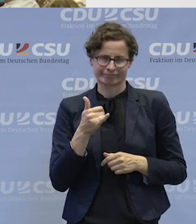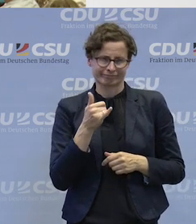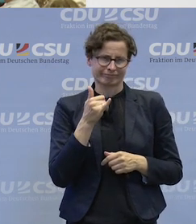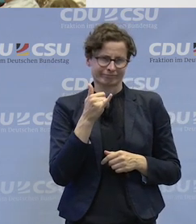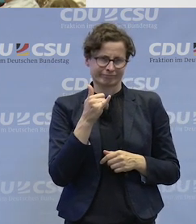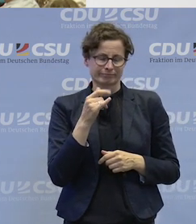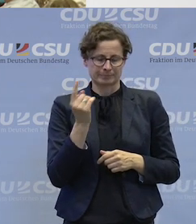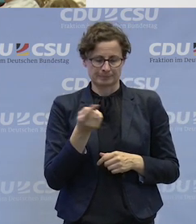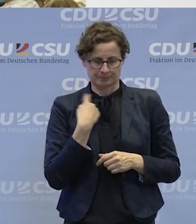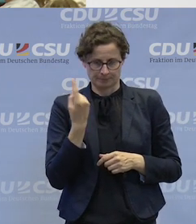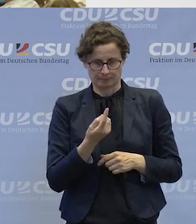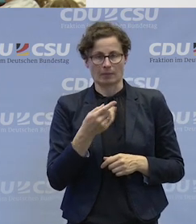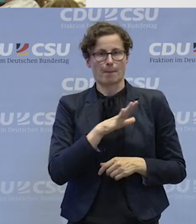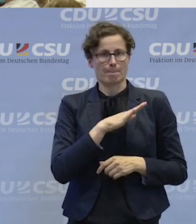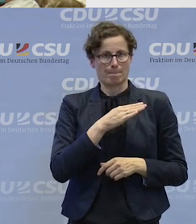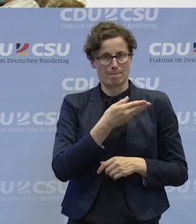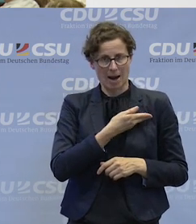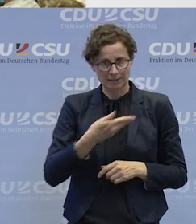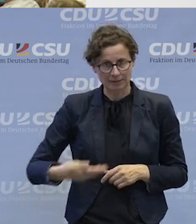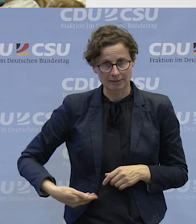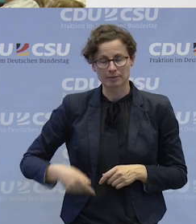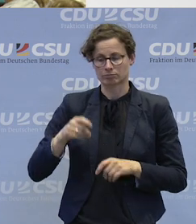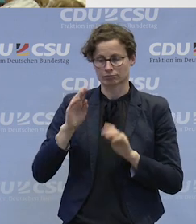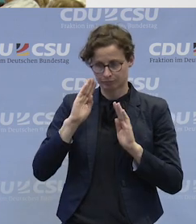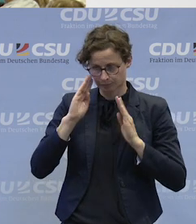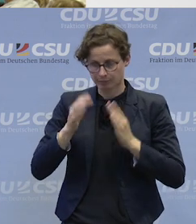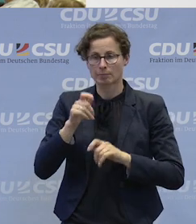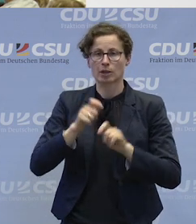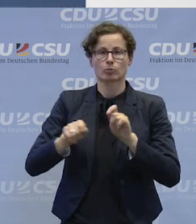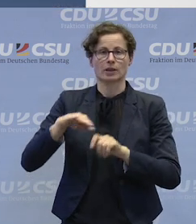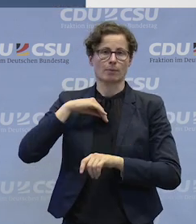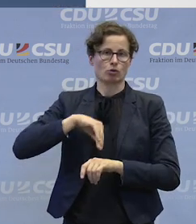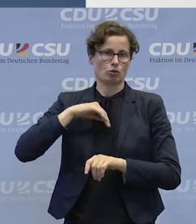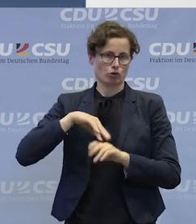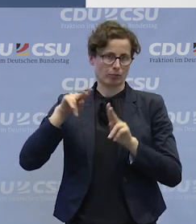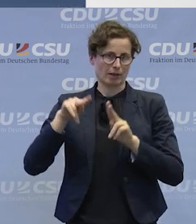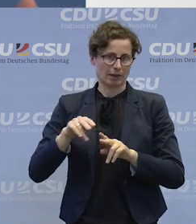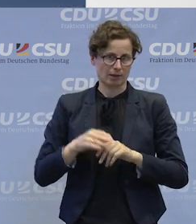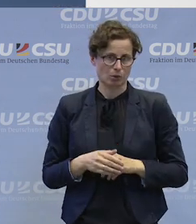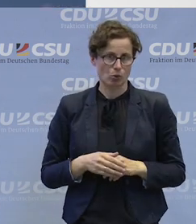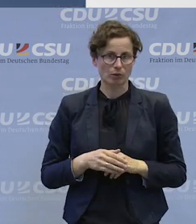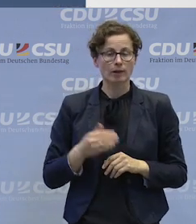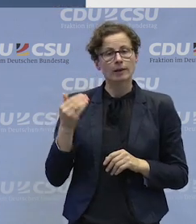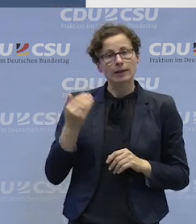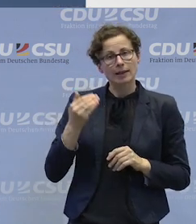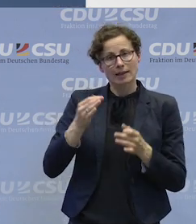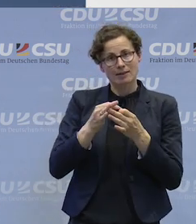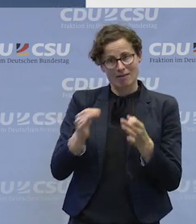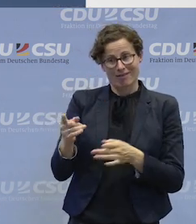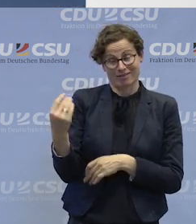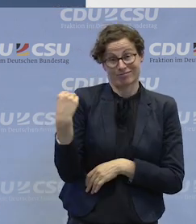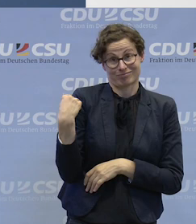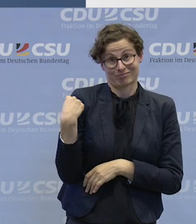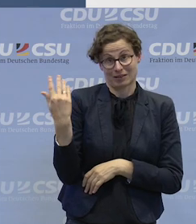wir arbeiten in Mainz mit Menschen mit psychischen Beeinträchtigungen und das, was ich jeden Tag höre von diesen Menschen